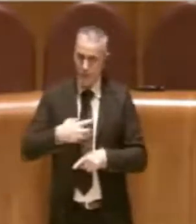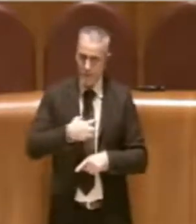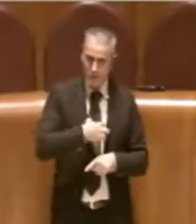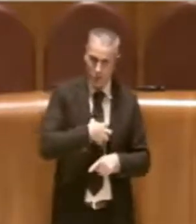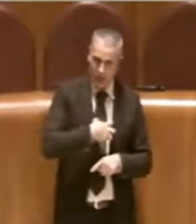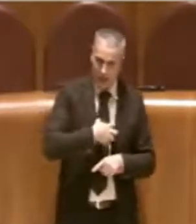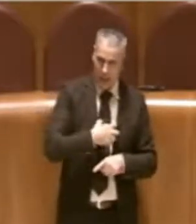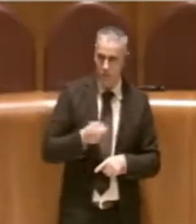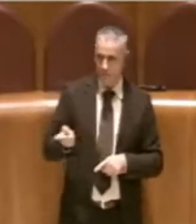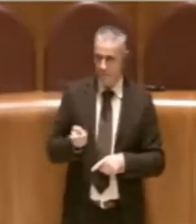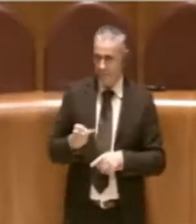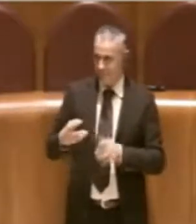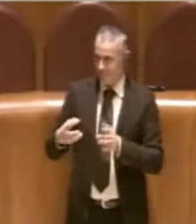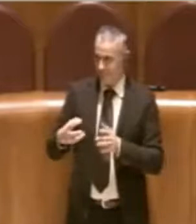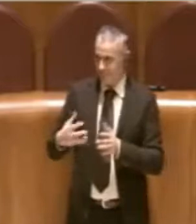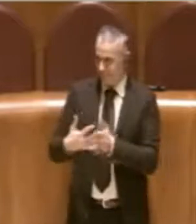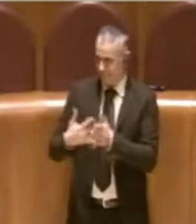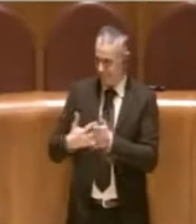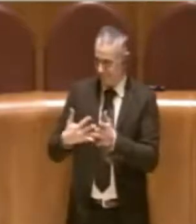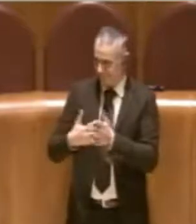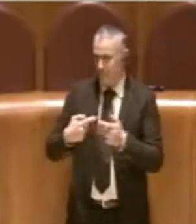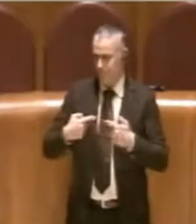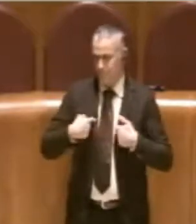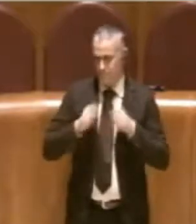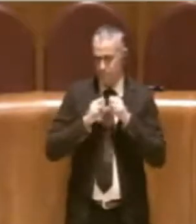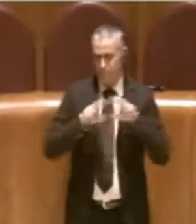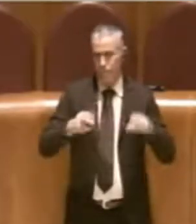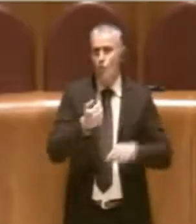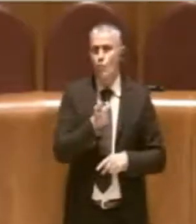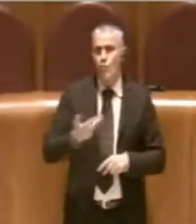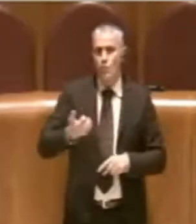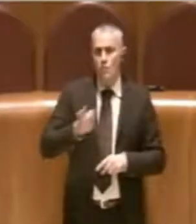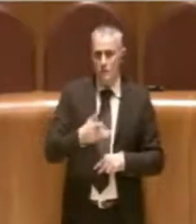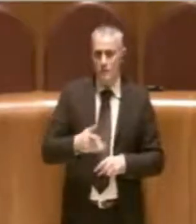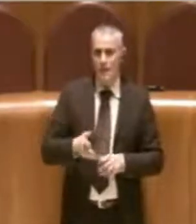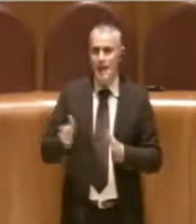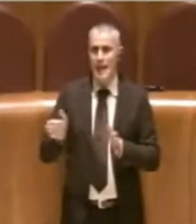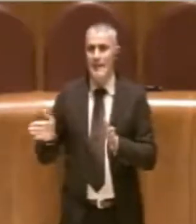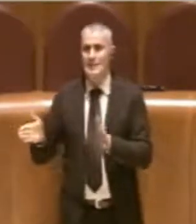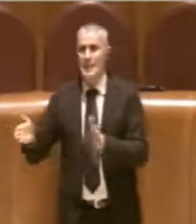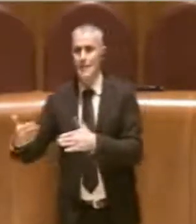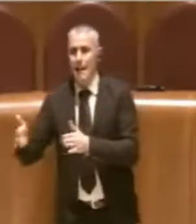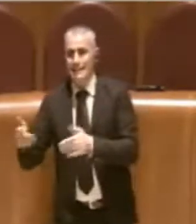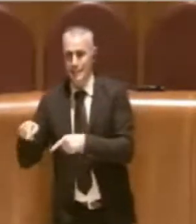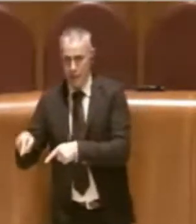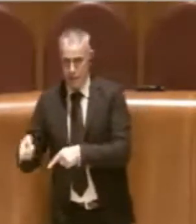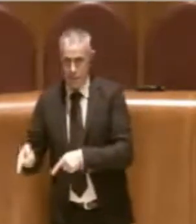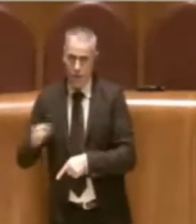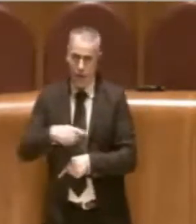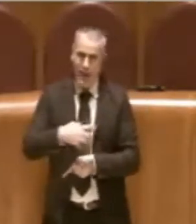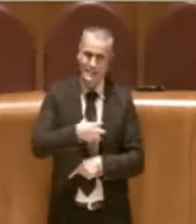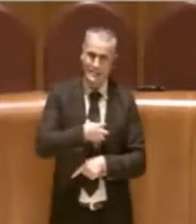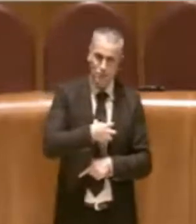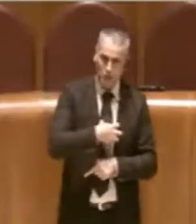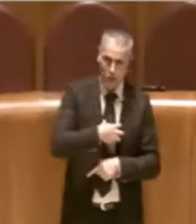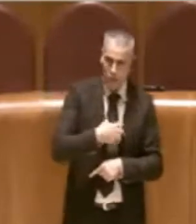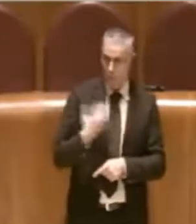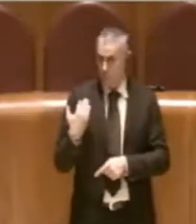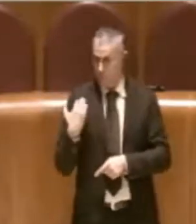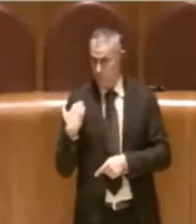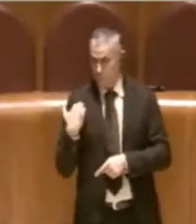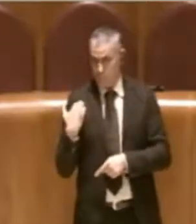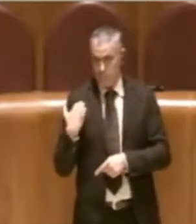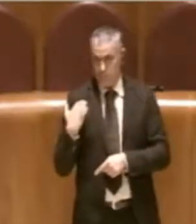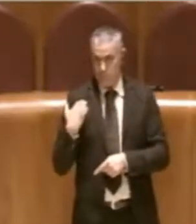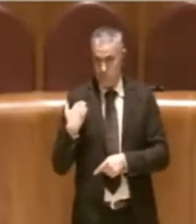Vorrei parlare di numeri. Il Dipartimento e l'Assessorato hanno prodotto recentissimamente, da quando